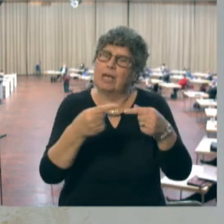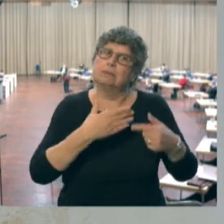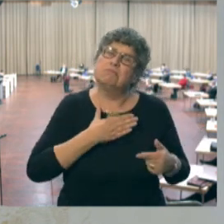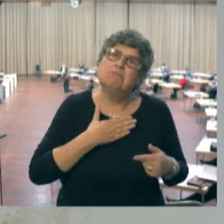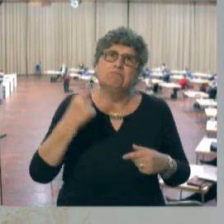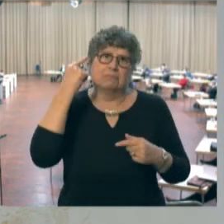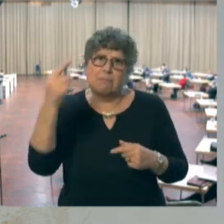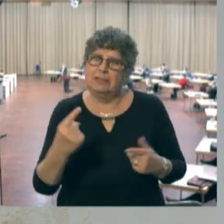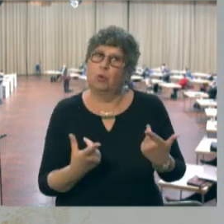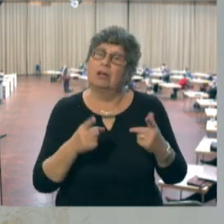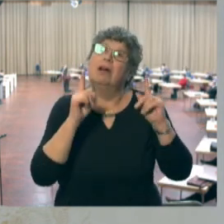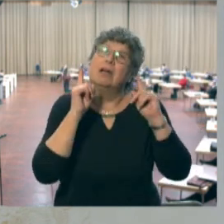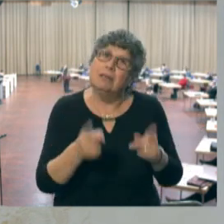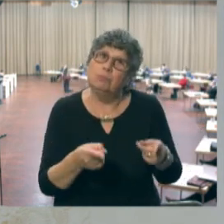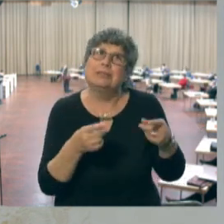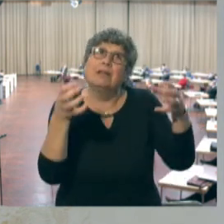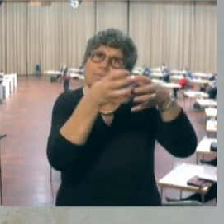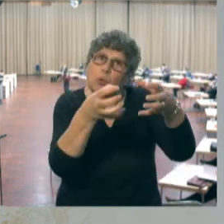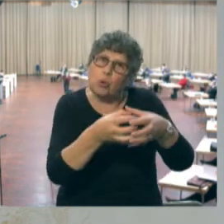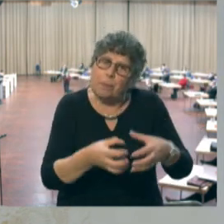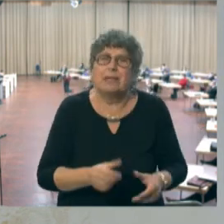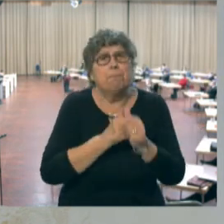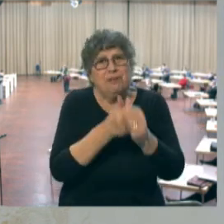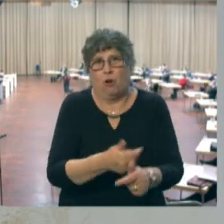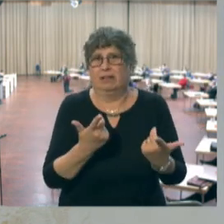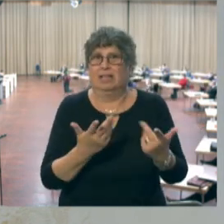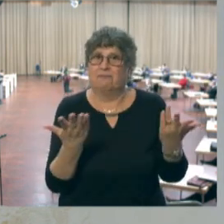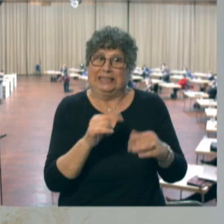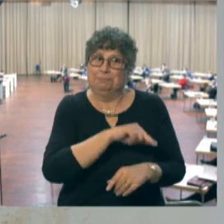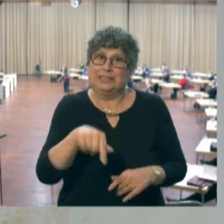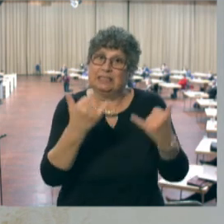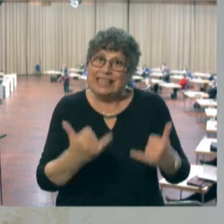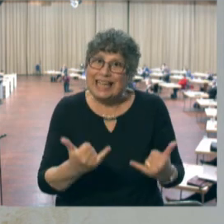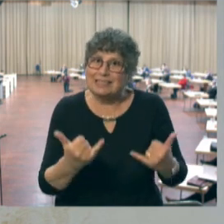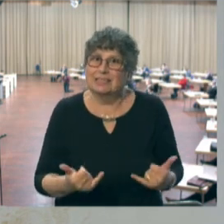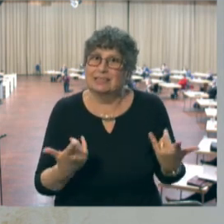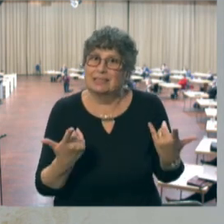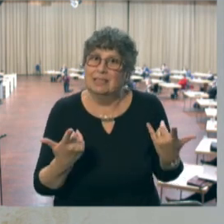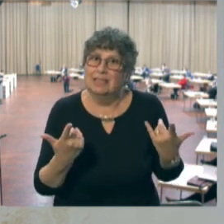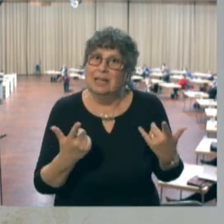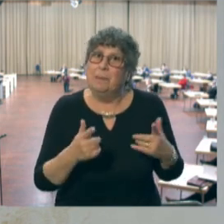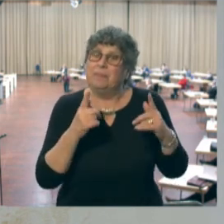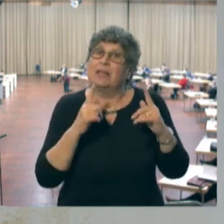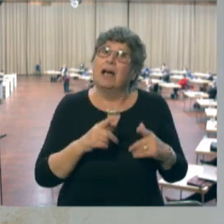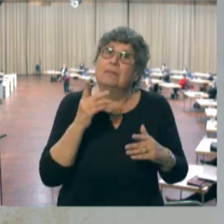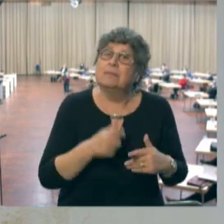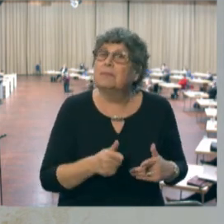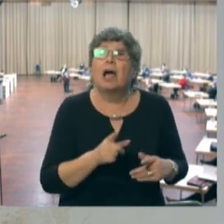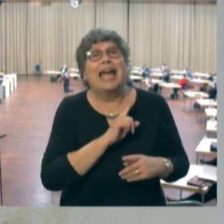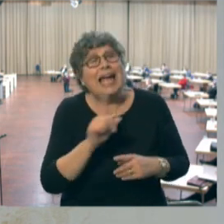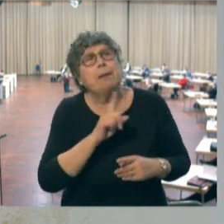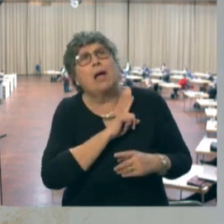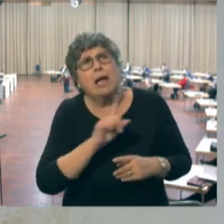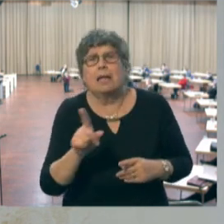Auffassung, wir müssen die Priorisierung einhalten. Denn das Einzige, was bisher noch belastbar und immer wieder